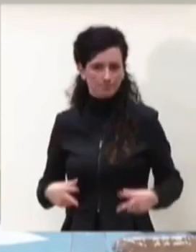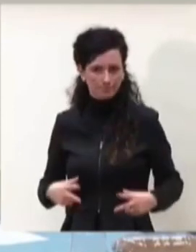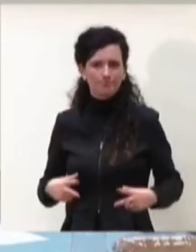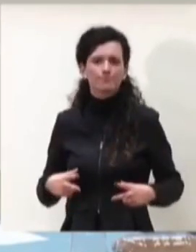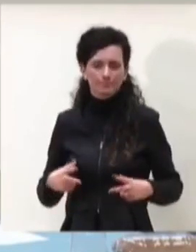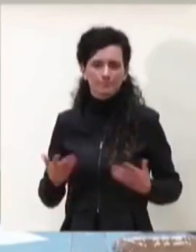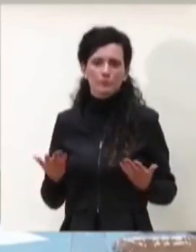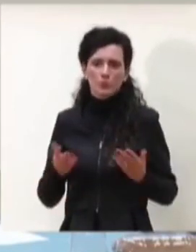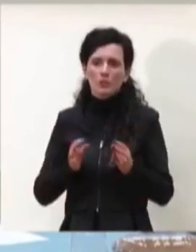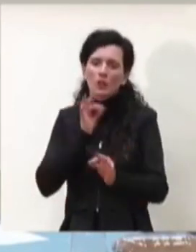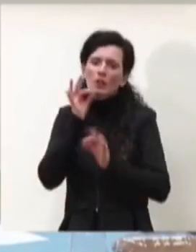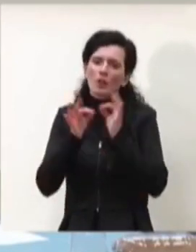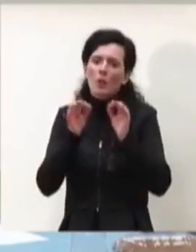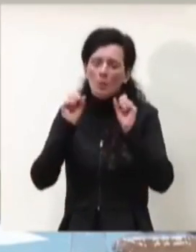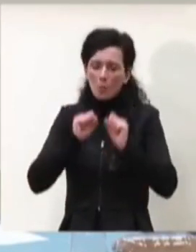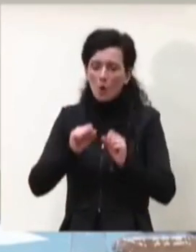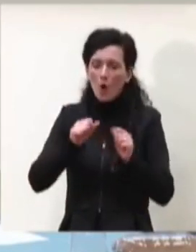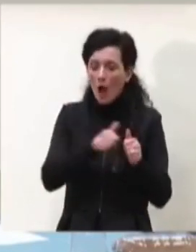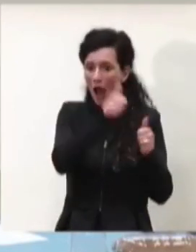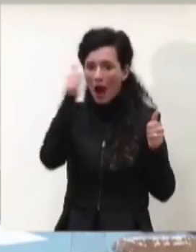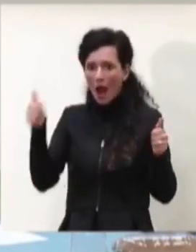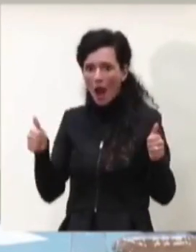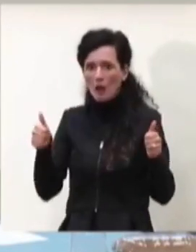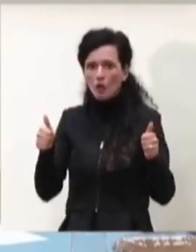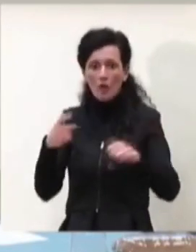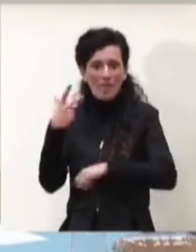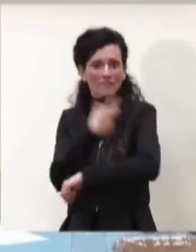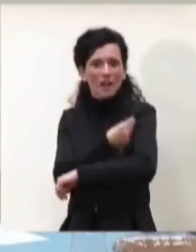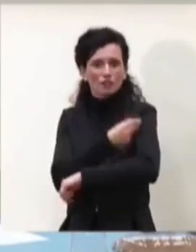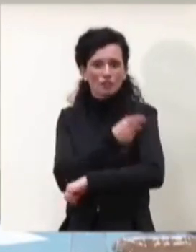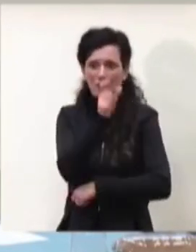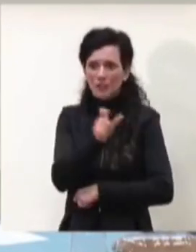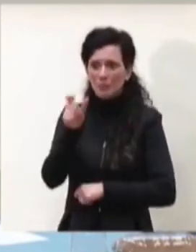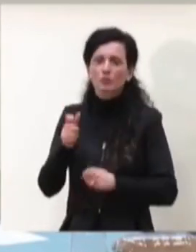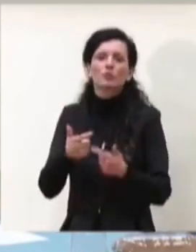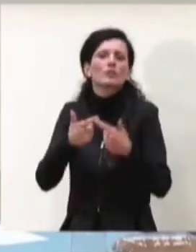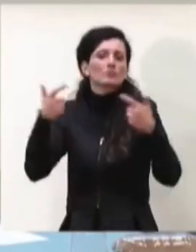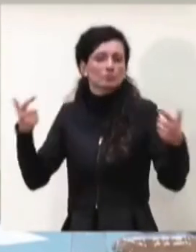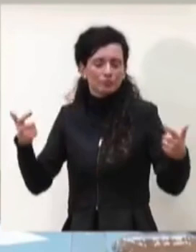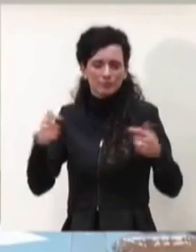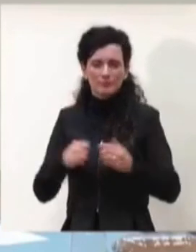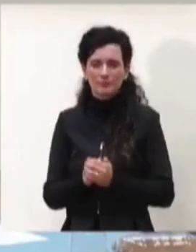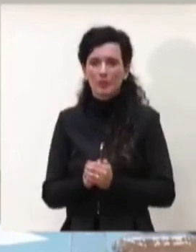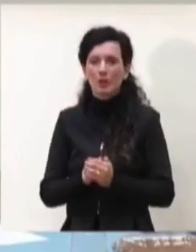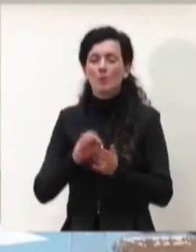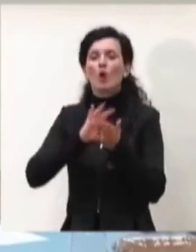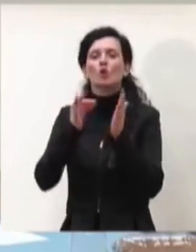che avremo nel corso dell'anno. E poi nella giornata del 5,